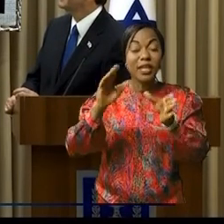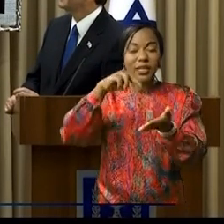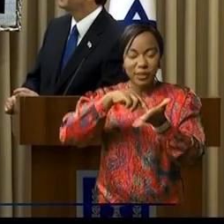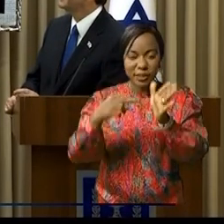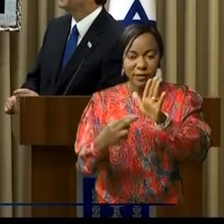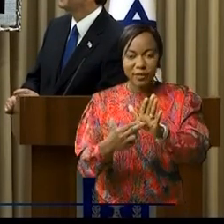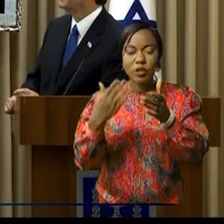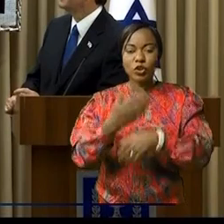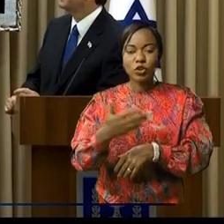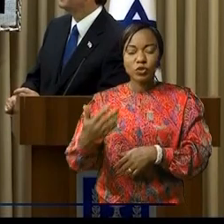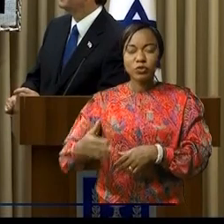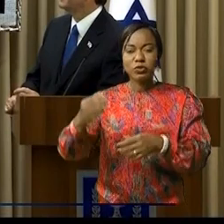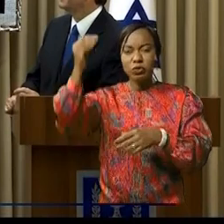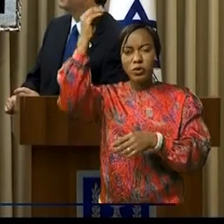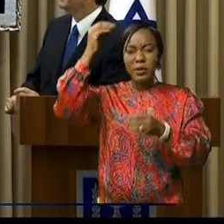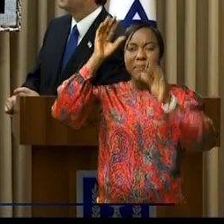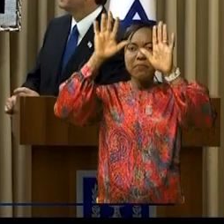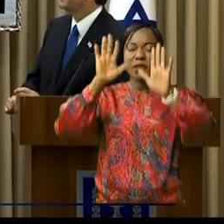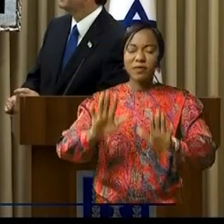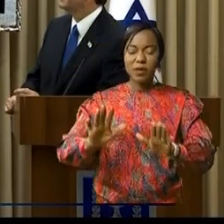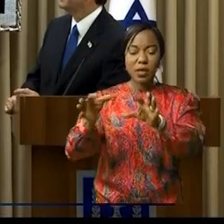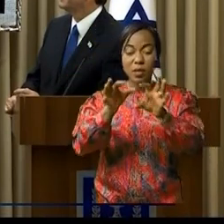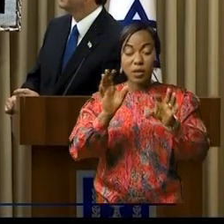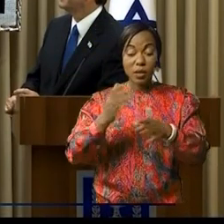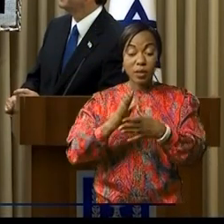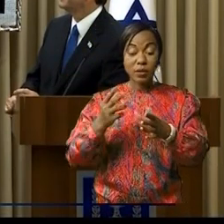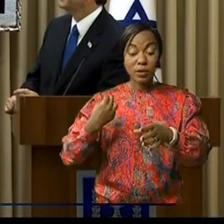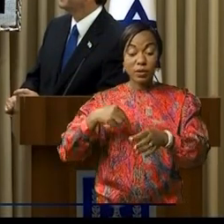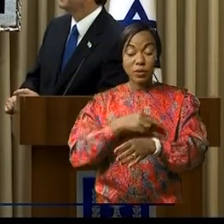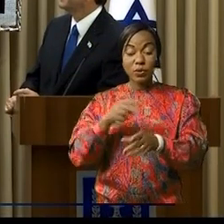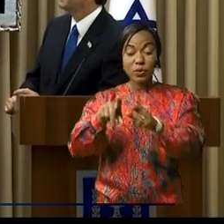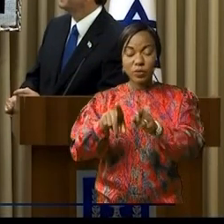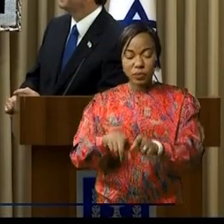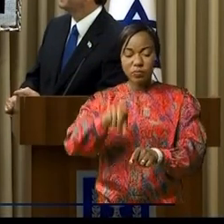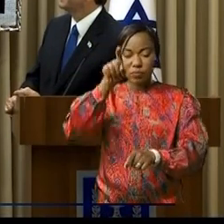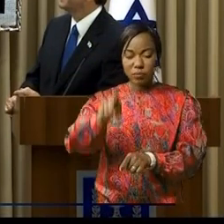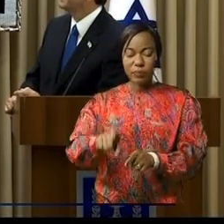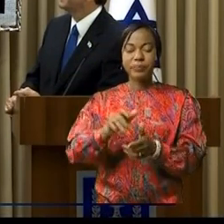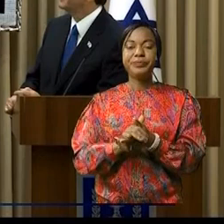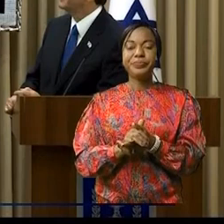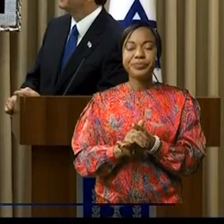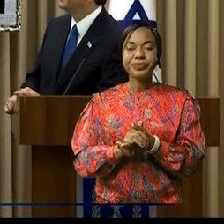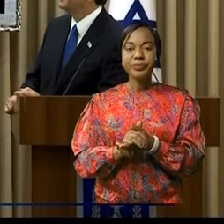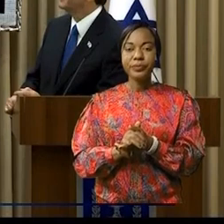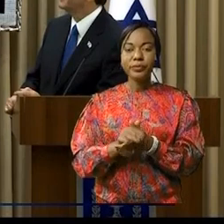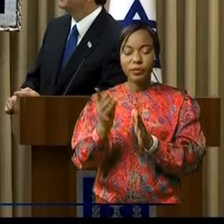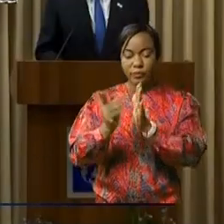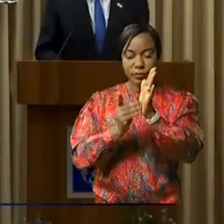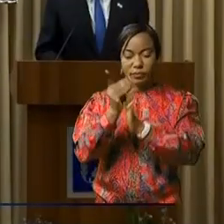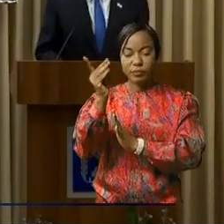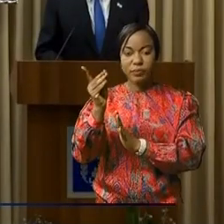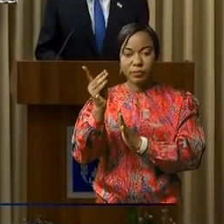entre nous et nous devons absolument le développer.